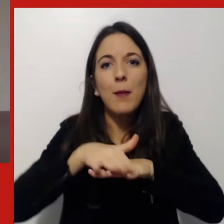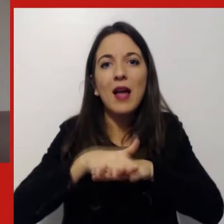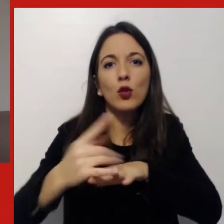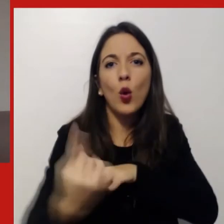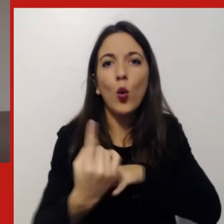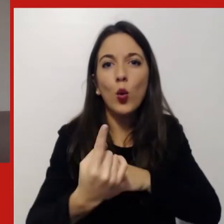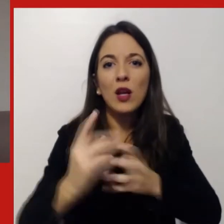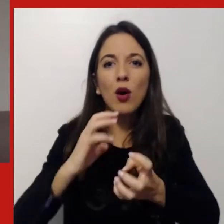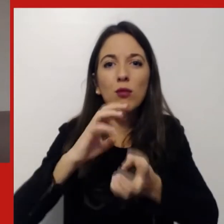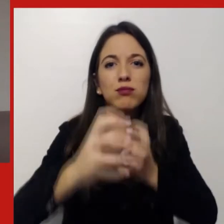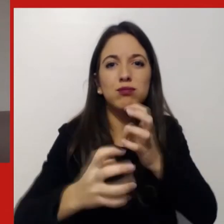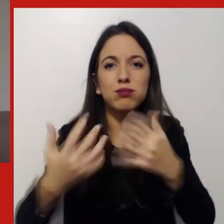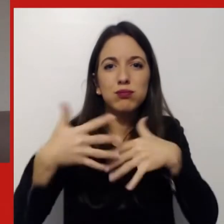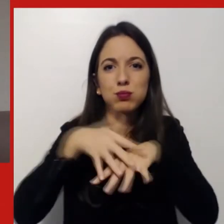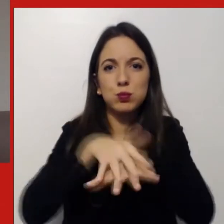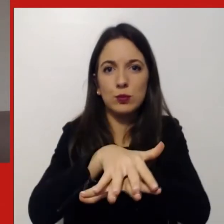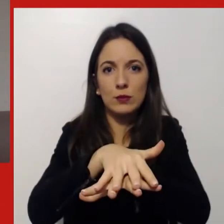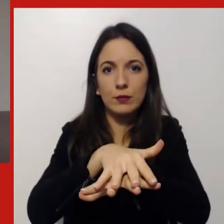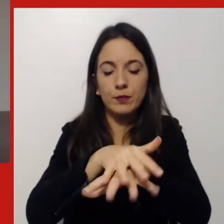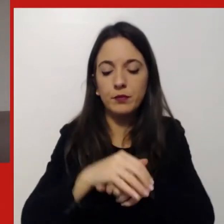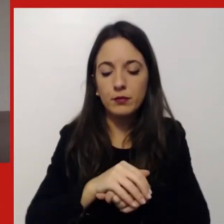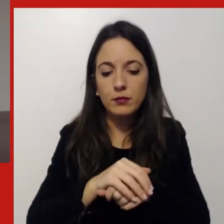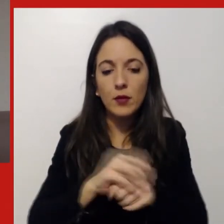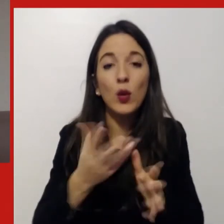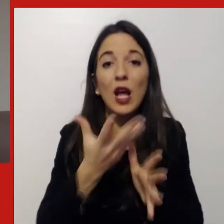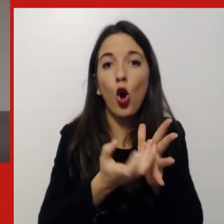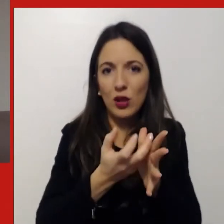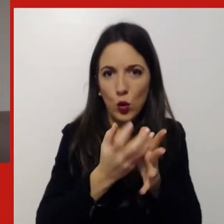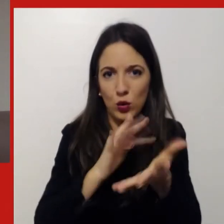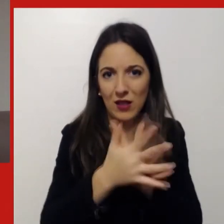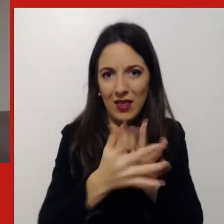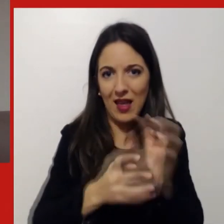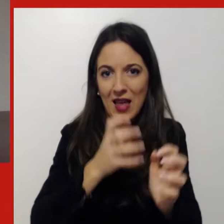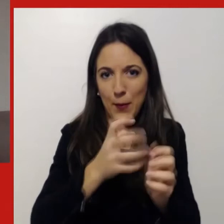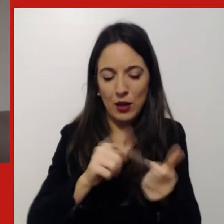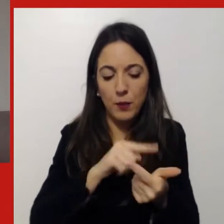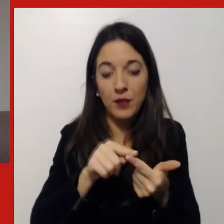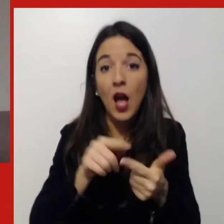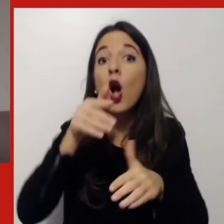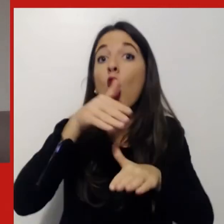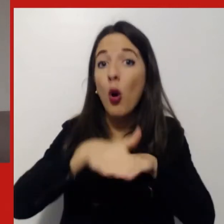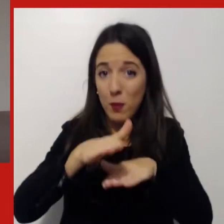Altro ambito di ibridizzazione è quello delle competenze, cioè ormai secondo me è impensabile